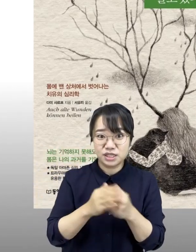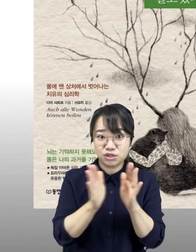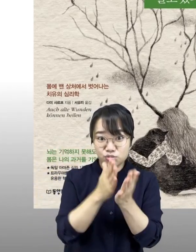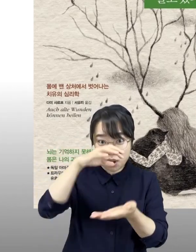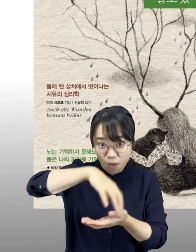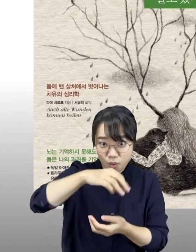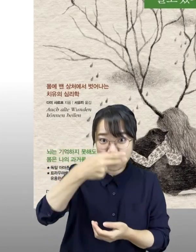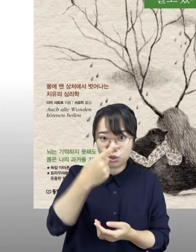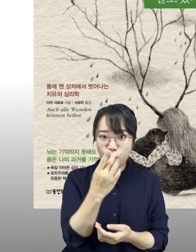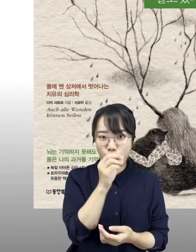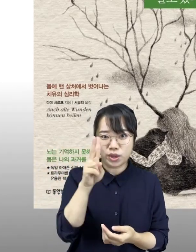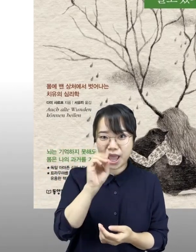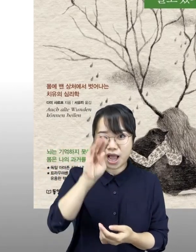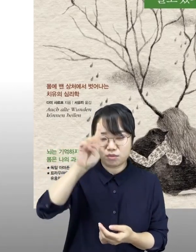동양복스 샤르프 출판사 감사합니다.